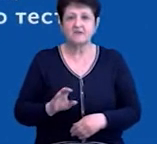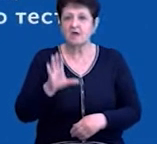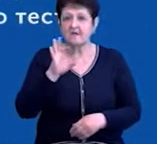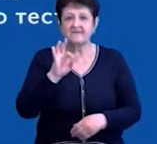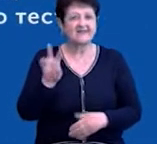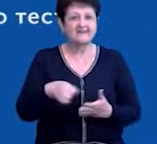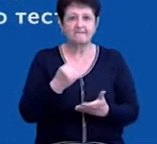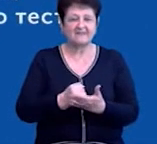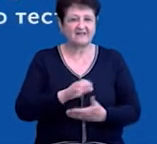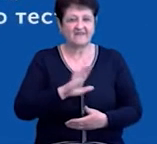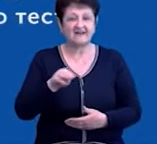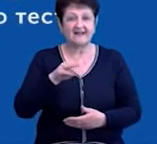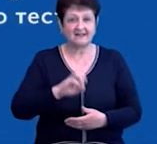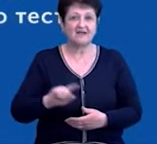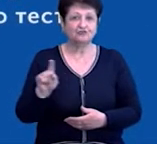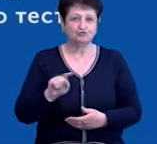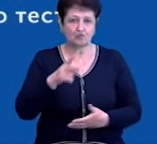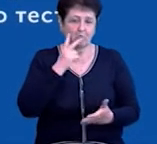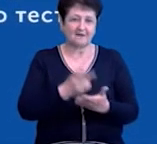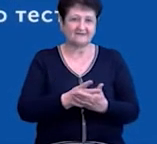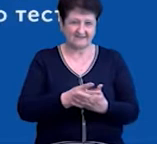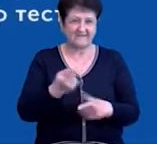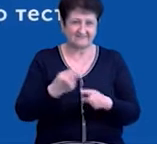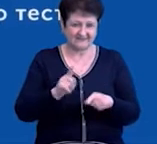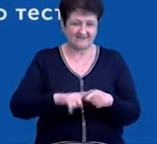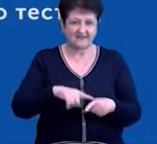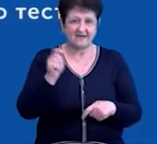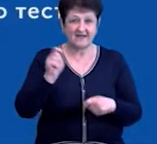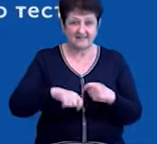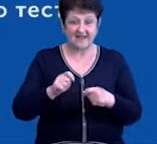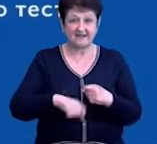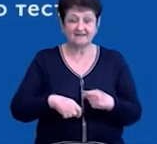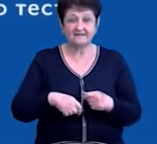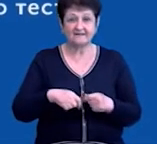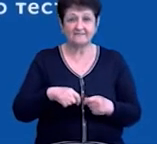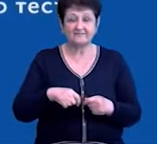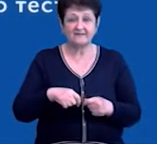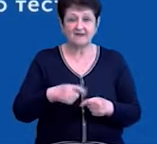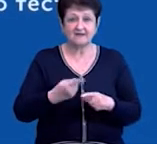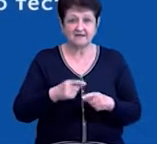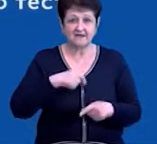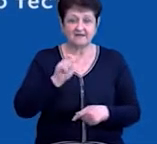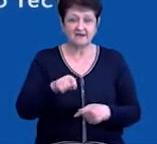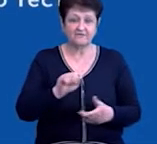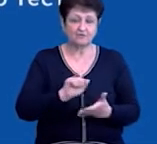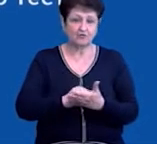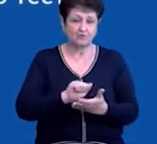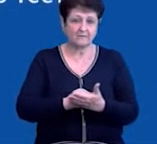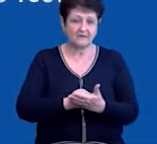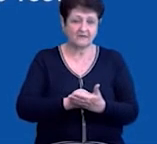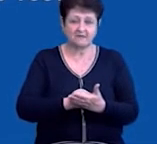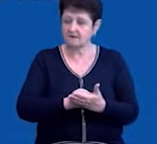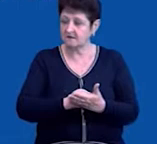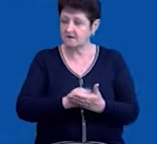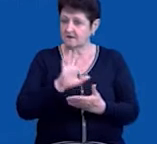підтвердила те, що показав експрес-тест. Тому я дав у неділю команду, щоб просто призупинити поки